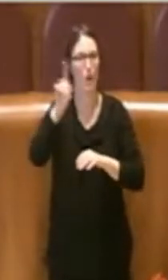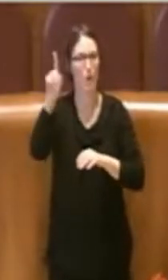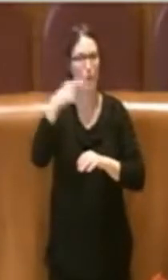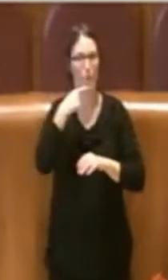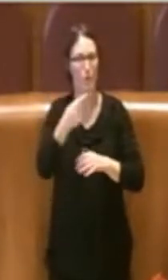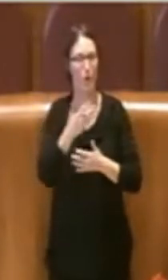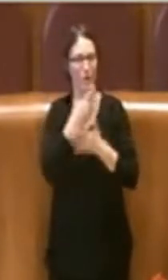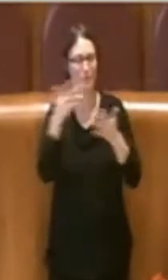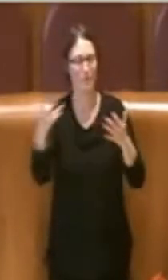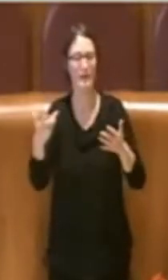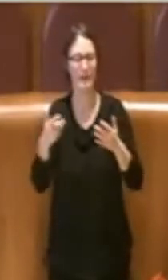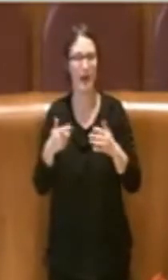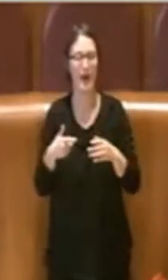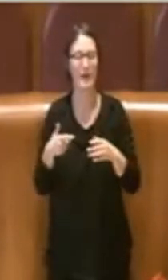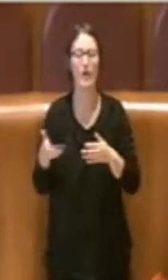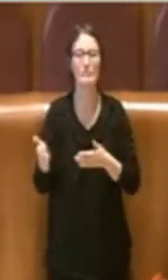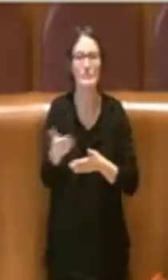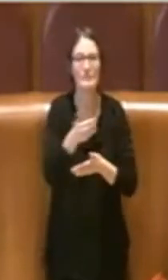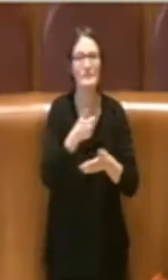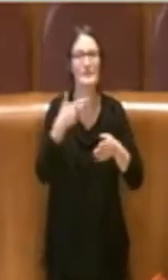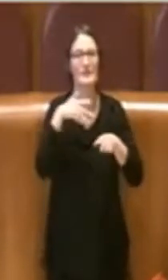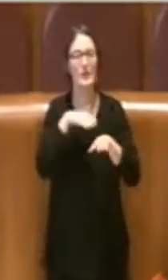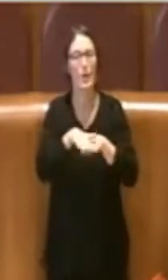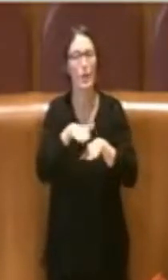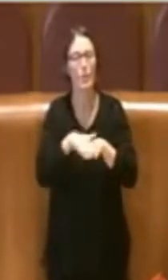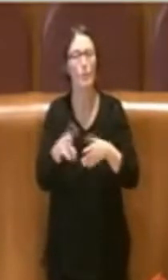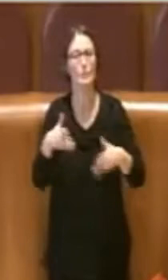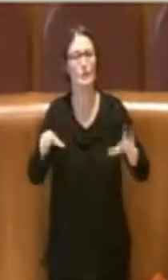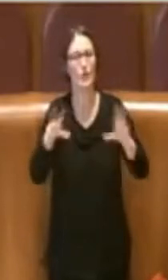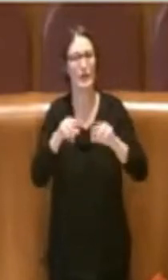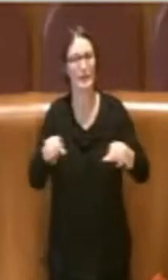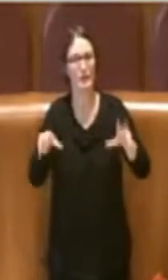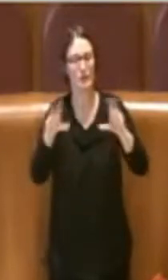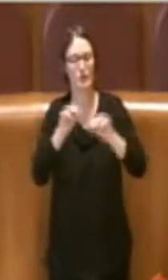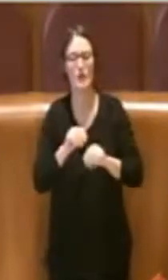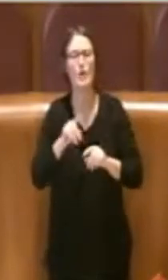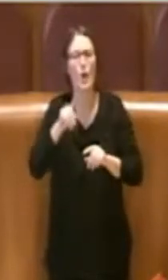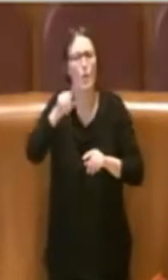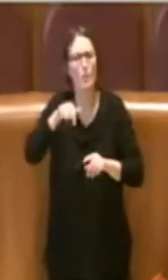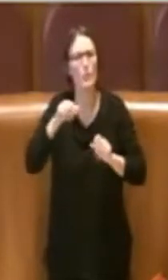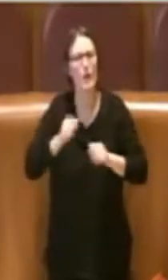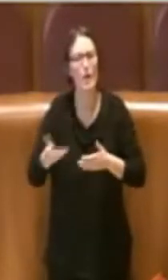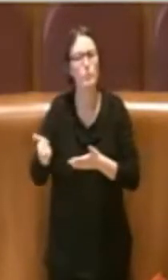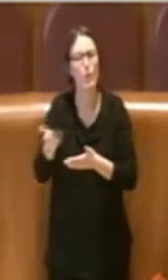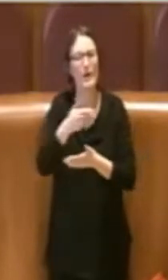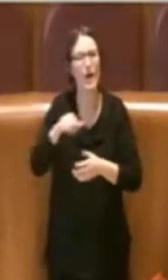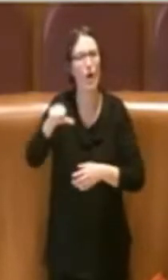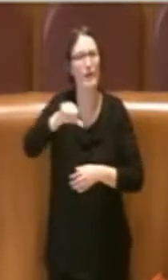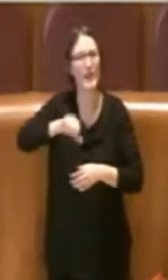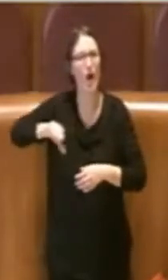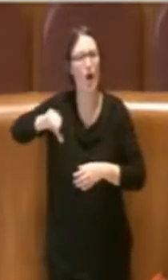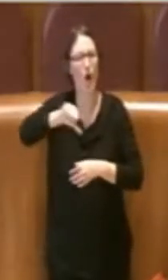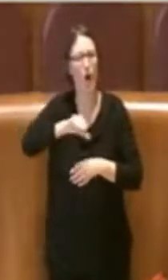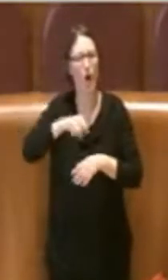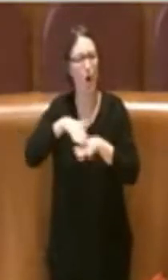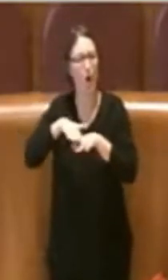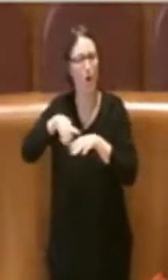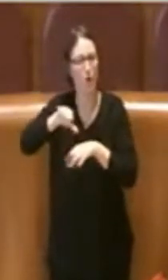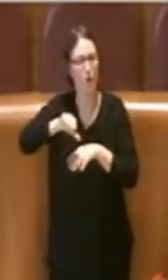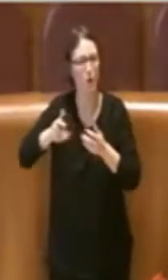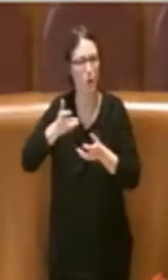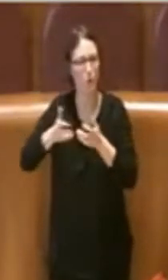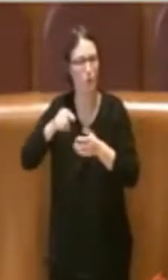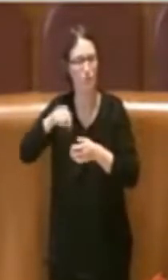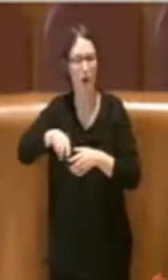no anche la raccolta magari degli oli esausti. Questo avviene già in altre città d'Italia, non vediamo perché Roma